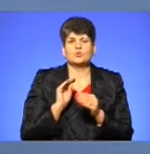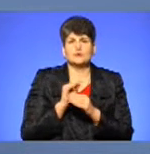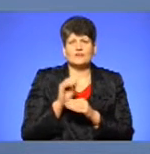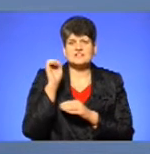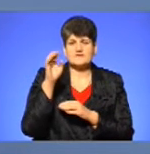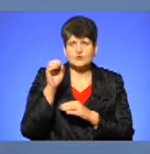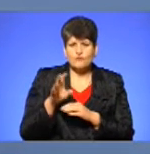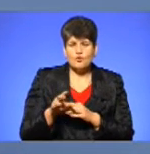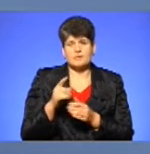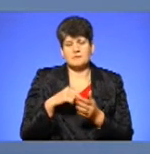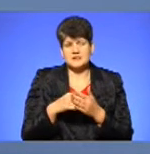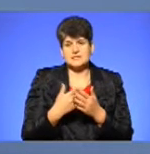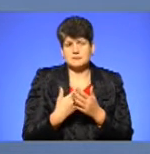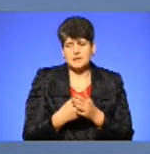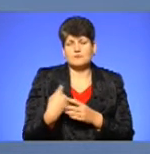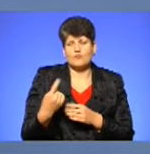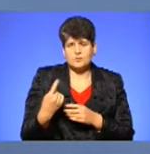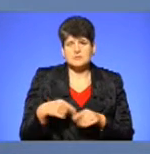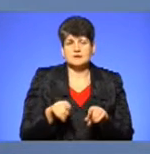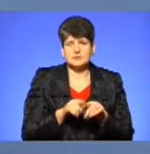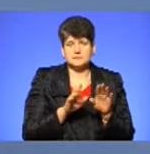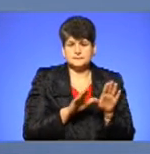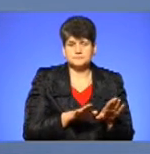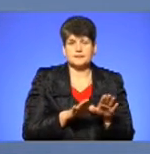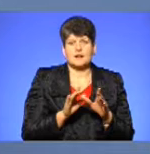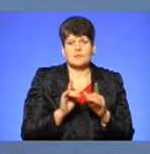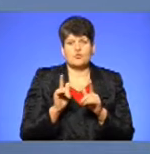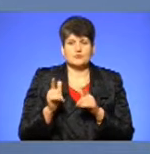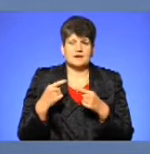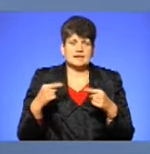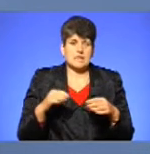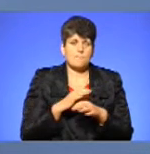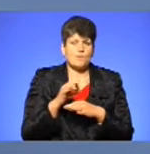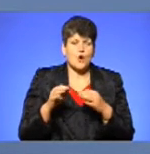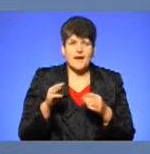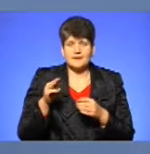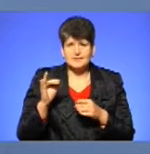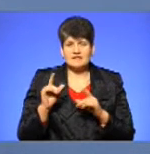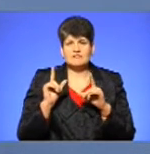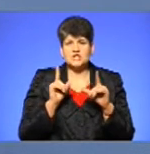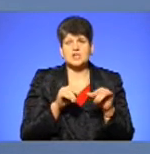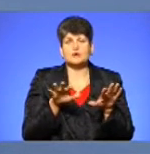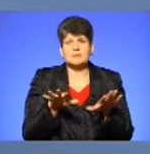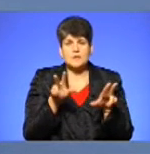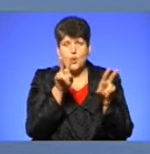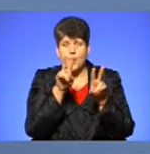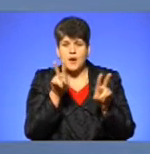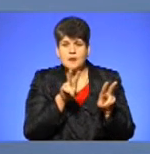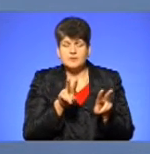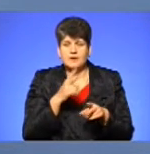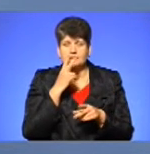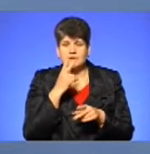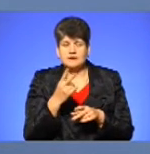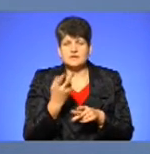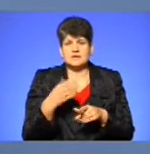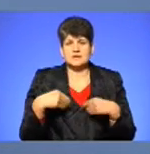брати місто і область, погоджуємо різні проекти, виїжджають на місце, оглядають, дивляться, дають